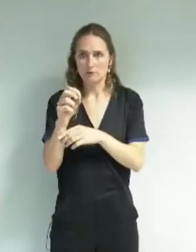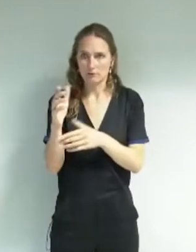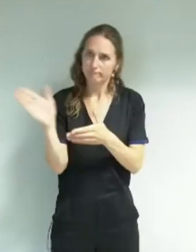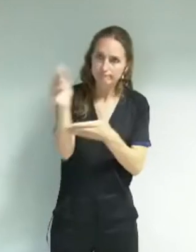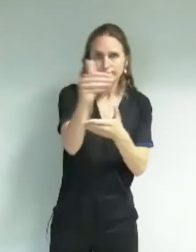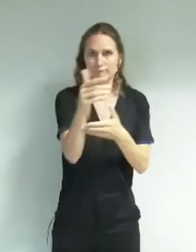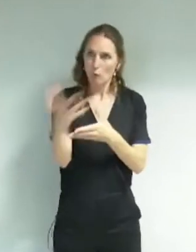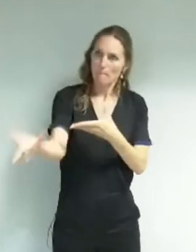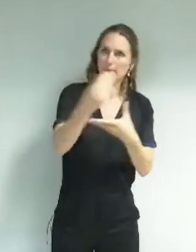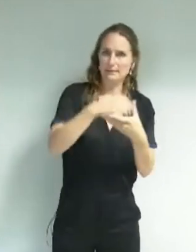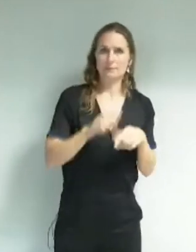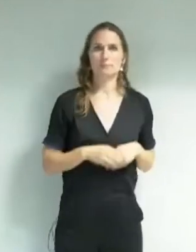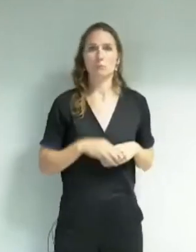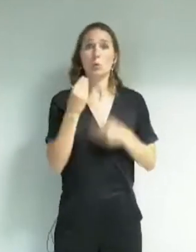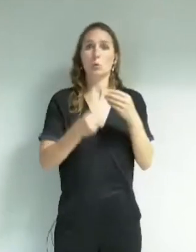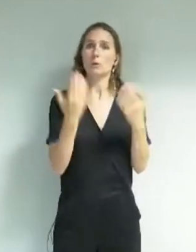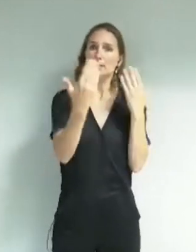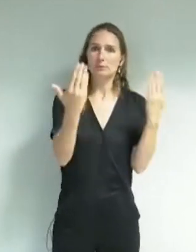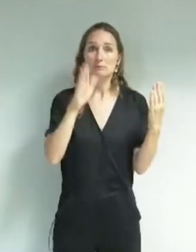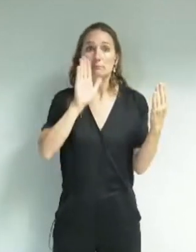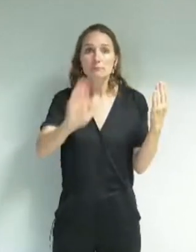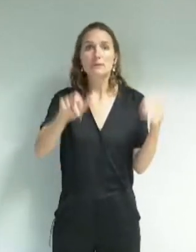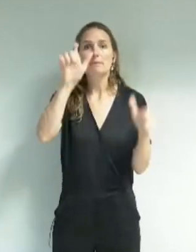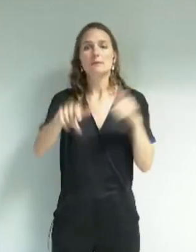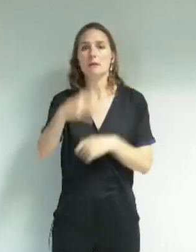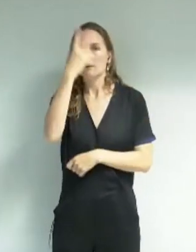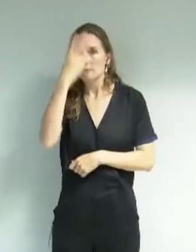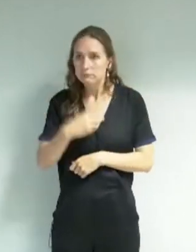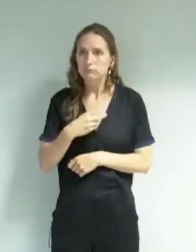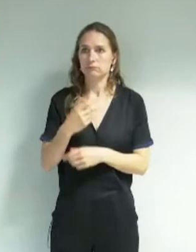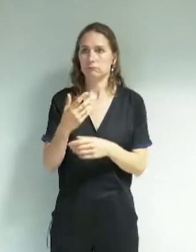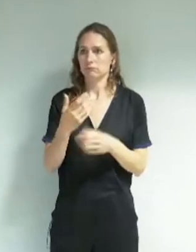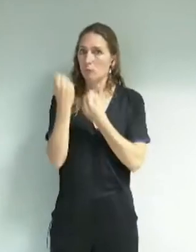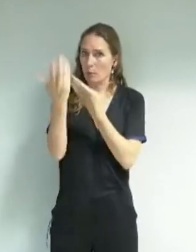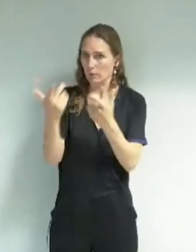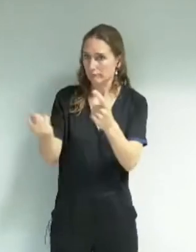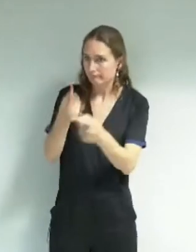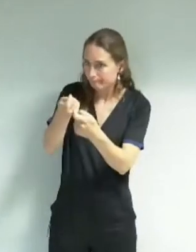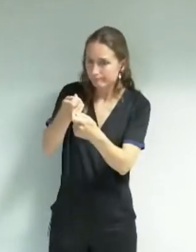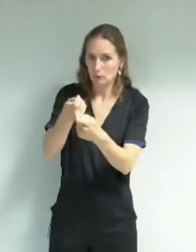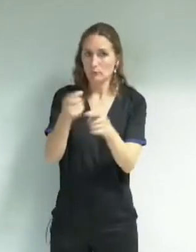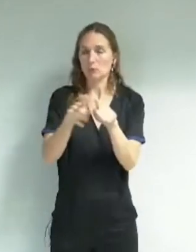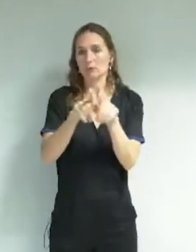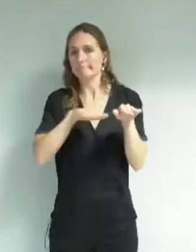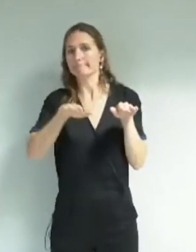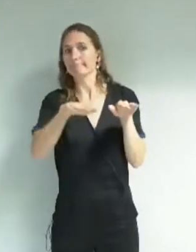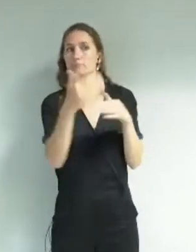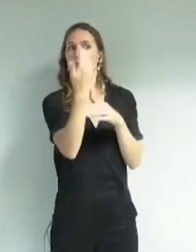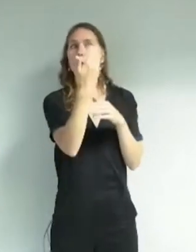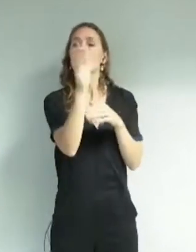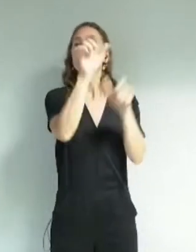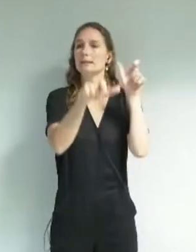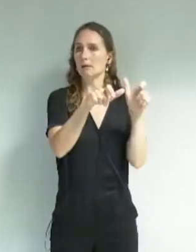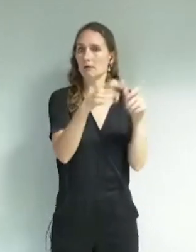malvoyantes, toutes en étant ouvertes à tous et toutes. Troisième proposition, favoriser les